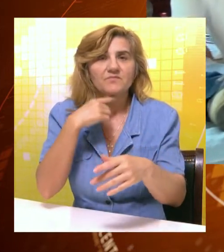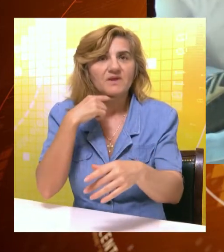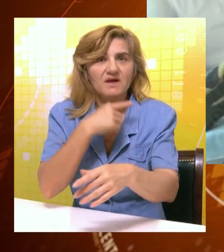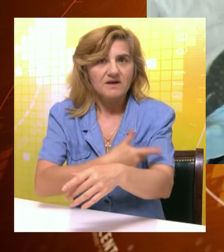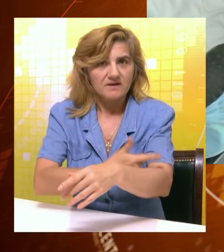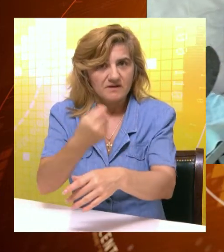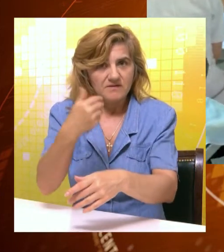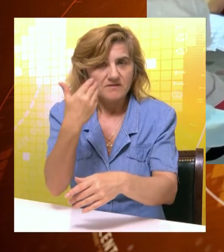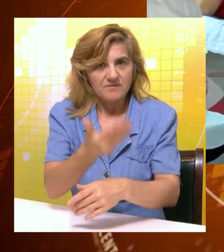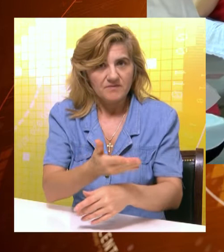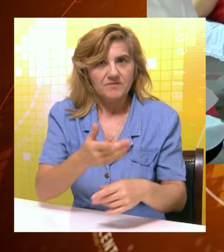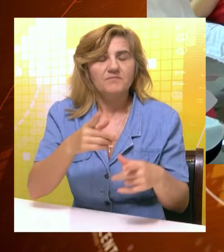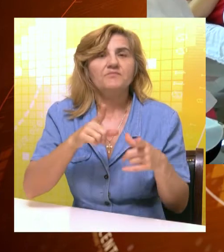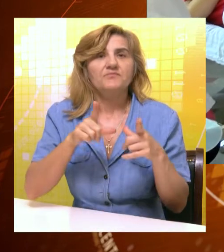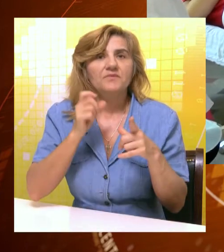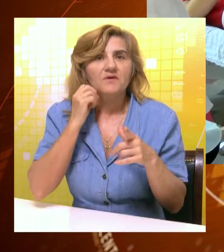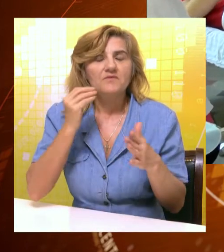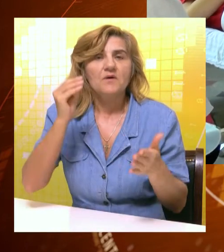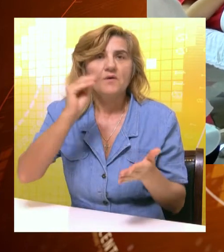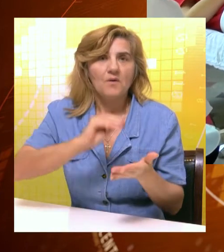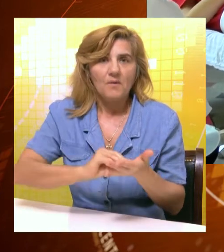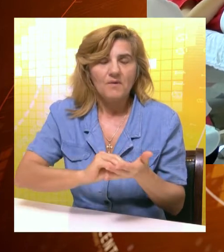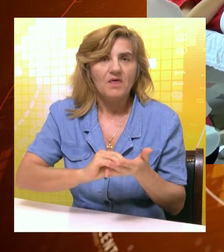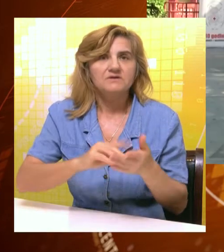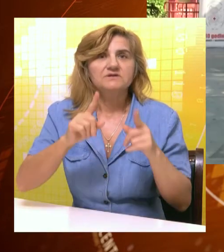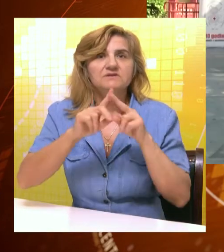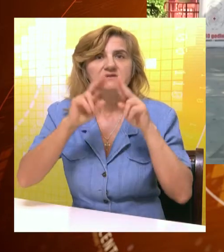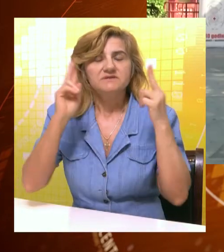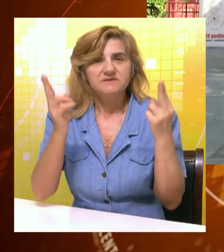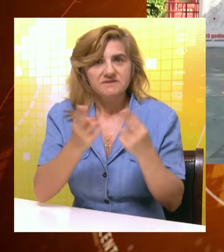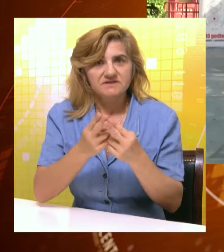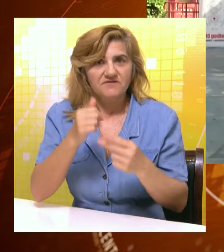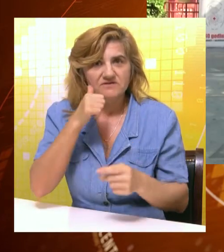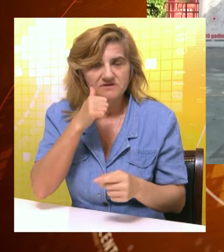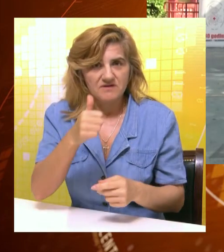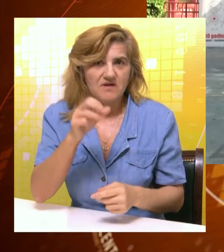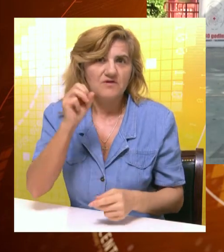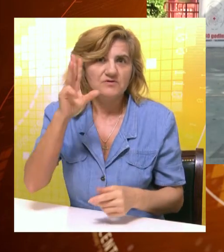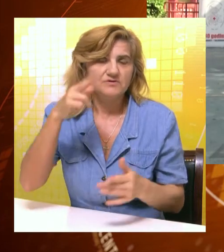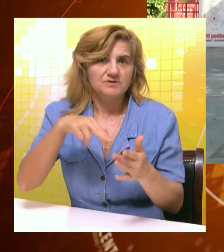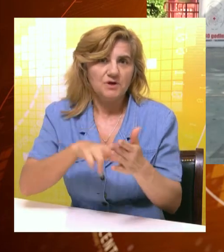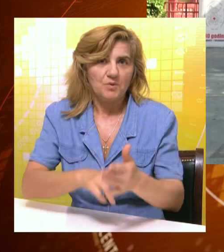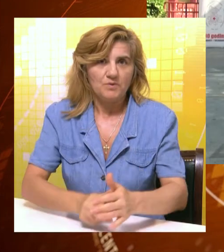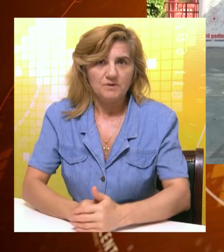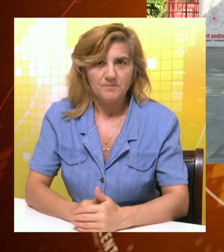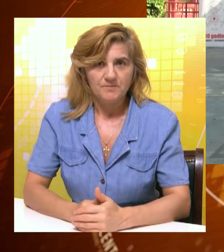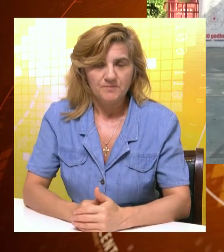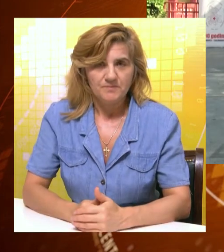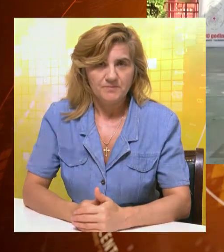koja se tradicionalno sprovodi u nedelji kada se obeležava Svetski dan dobrovolnih davalaca krvi 14. juna.